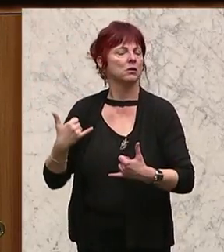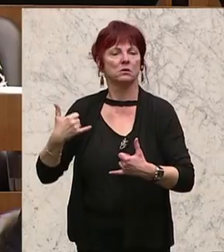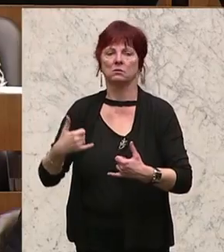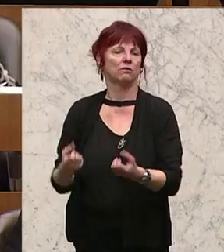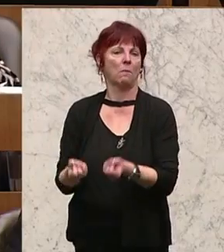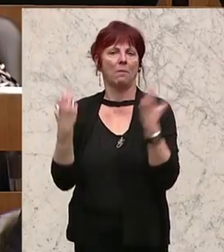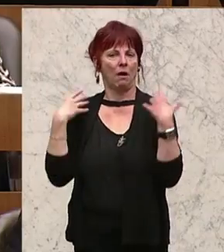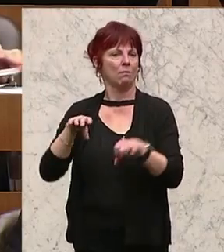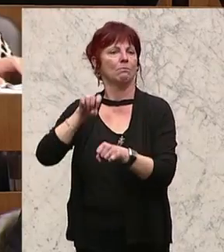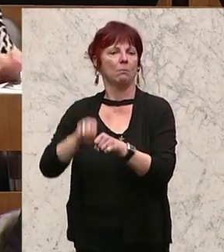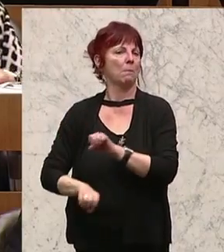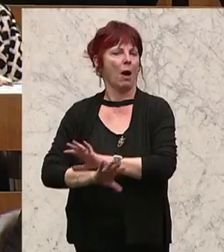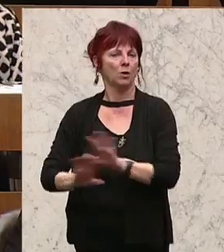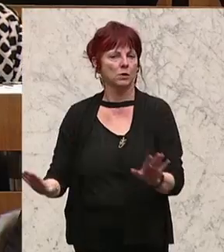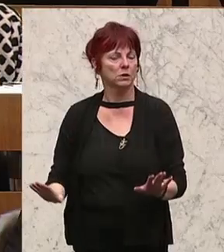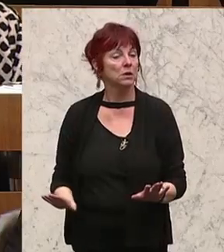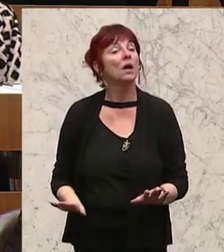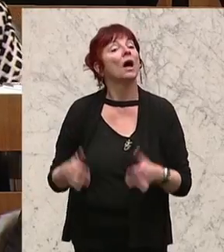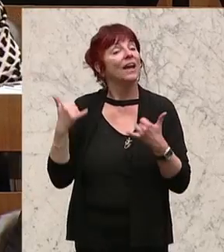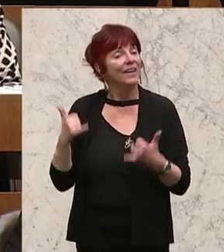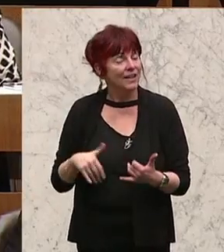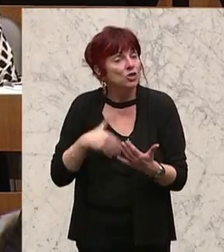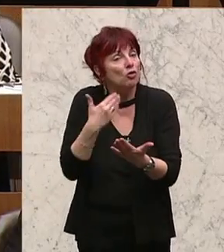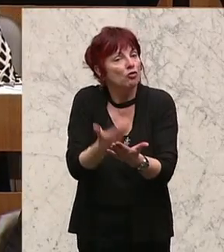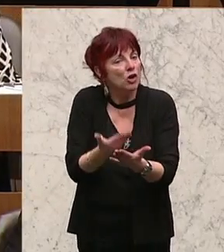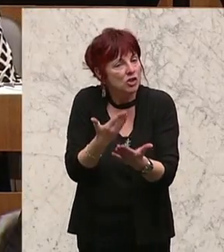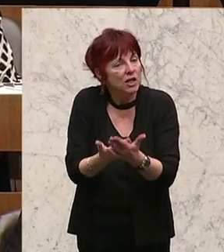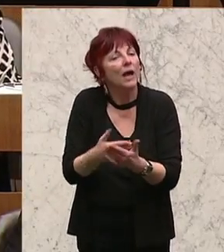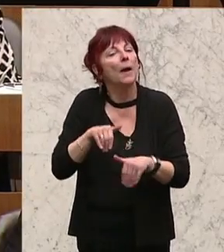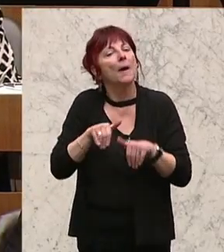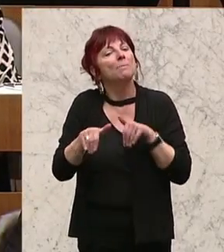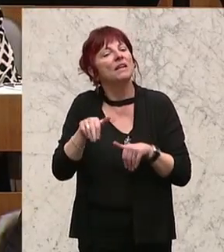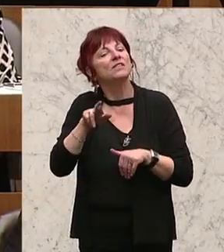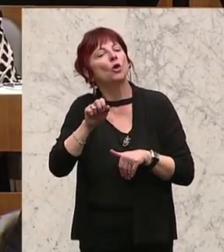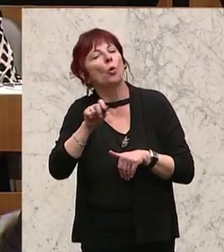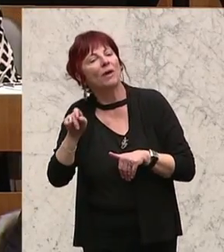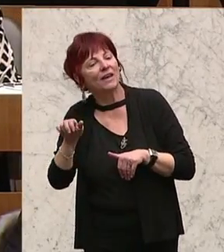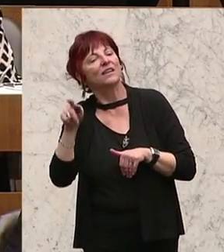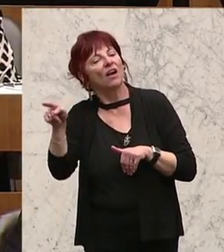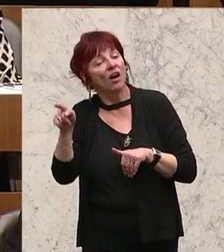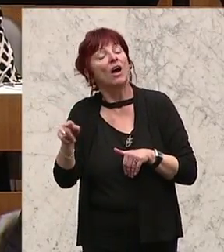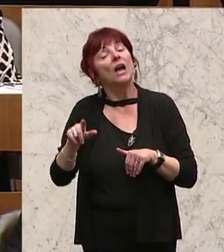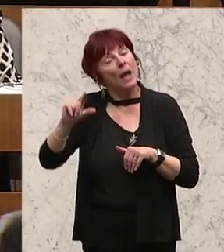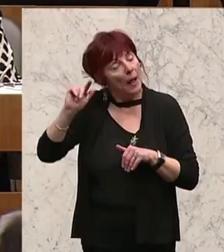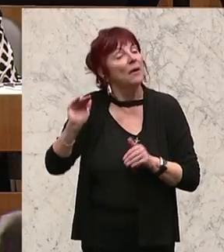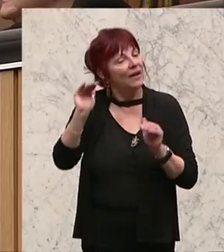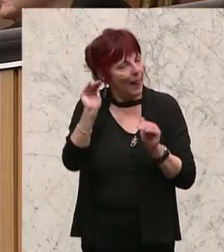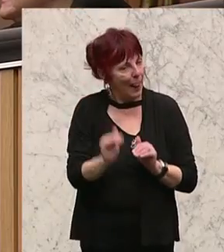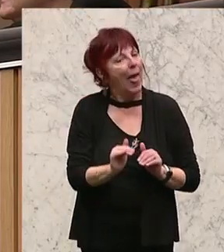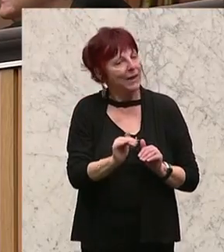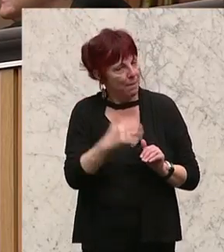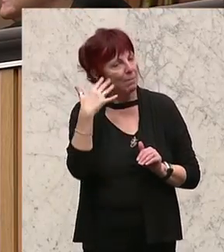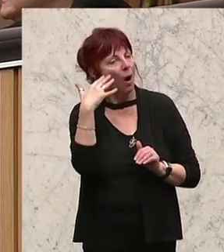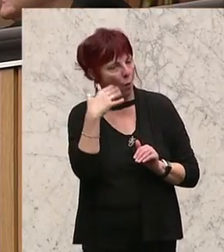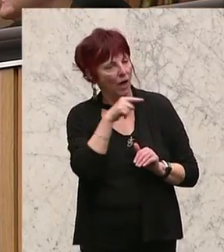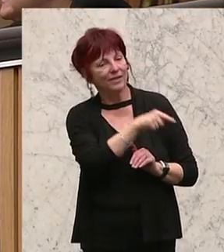hat es einen Vorschlag, den der Minister Ruprechter mit ausverhandelt hat, der die Kleinen begünstigt hätte. Der wäre unserer Ansicht nach allerdings auch ungerecht